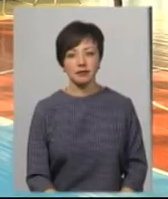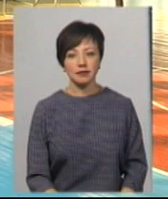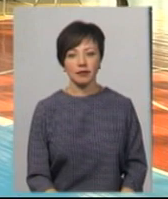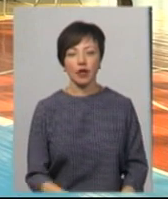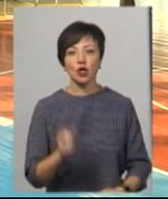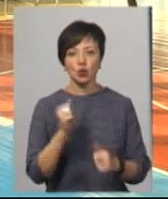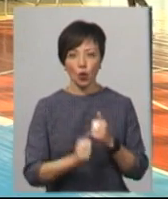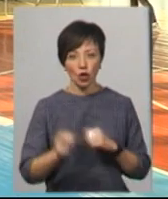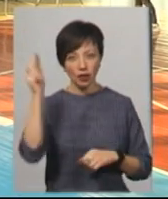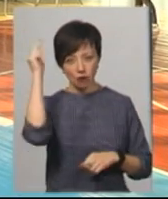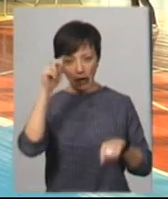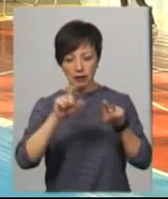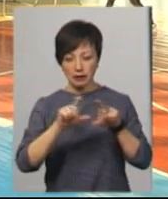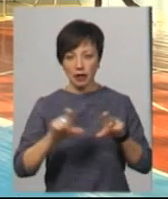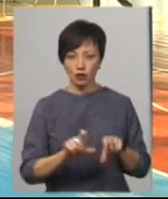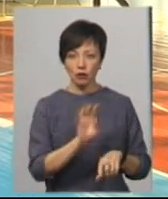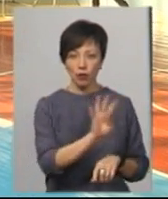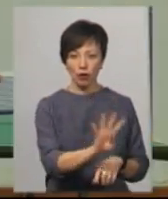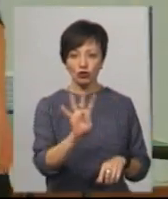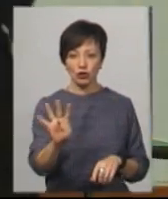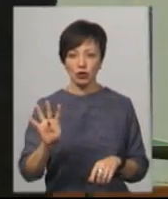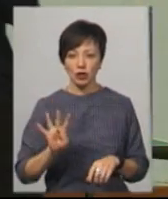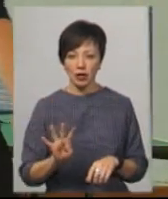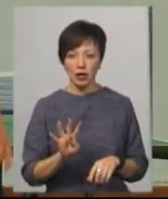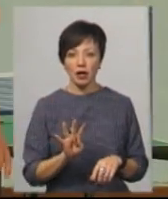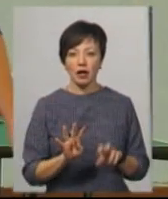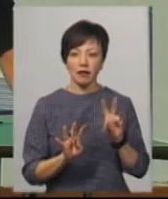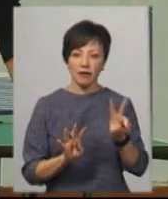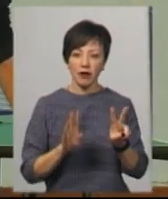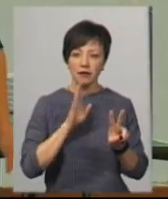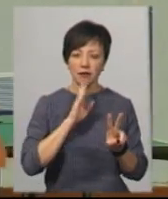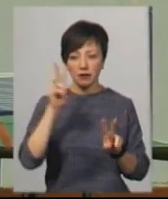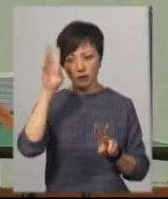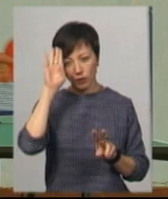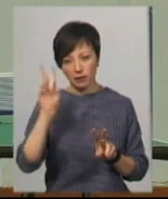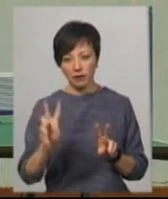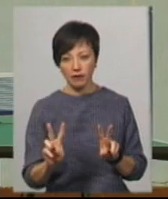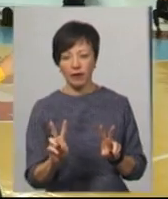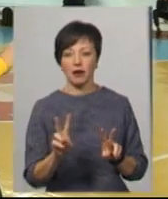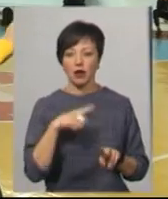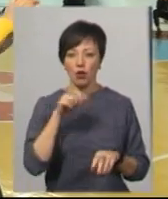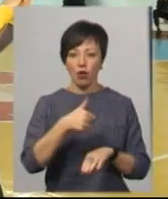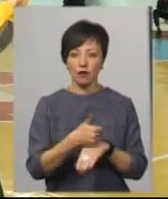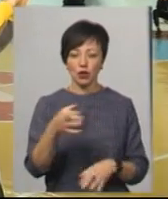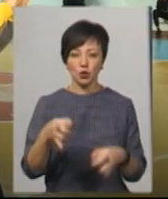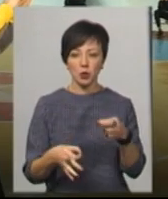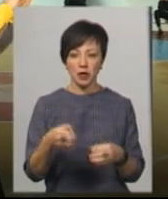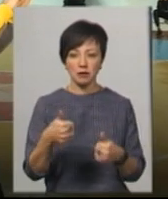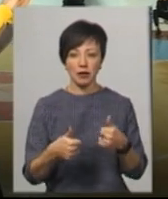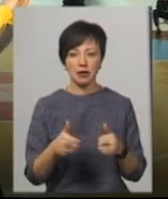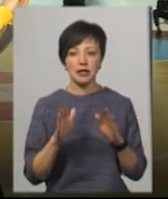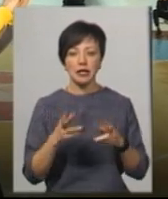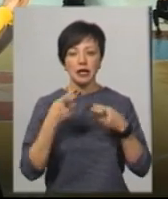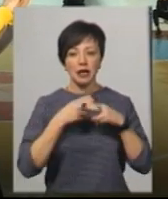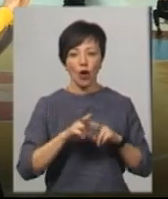З кожного навчального закладу представлено чотири учасника. Два юнаки і дві дівчини, каже голодний суддя змагань Петро Старцун. Тільки техніки і